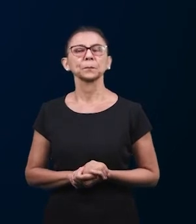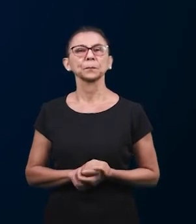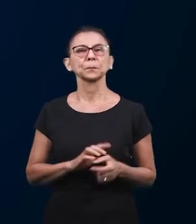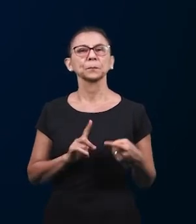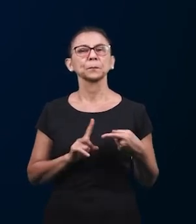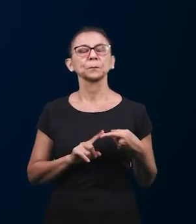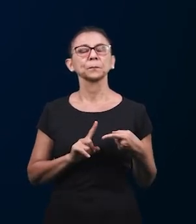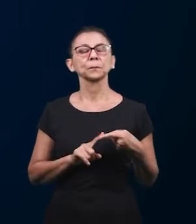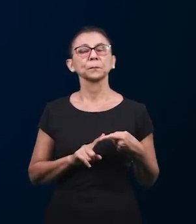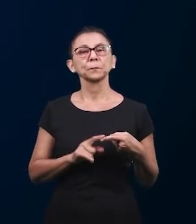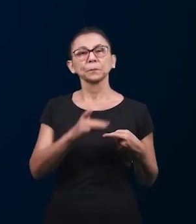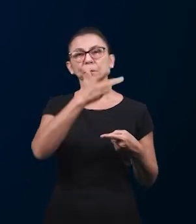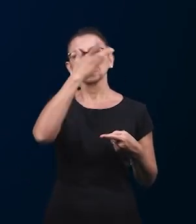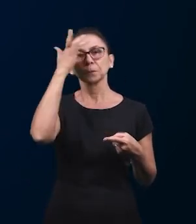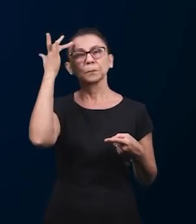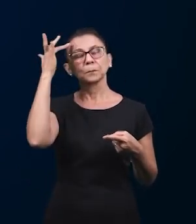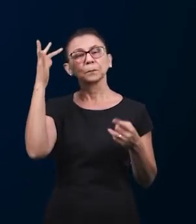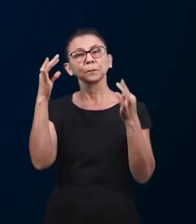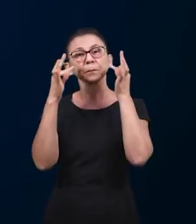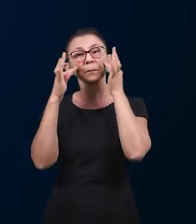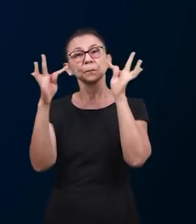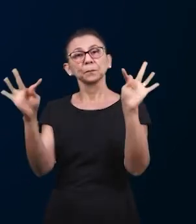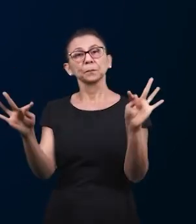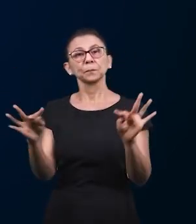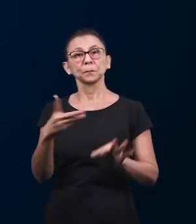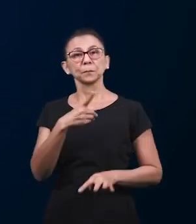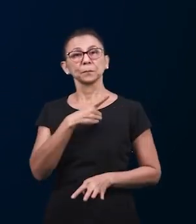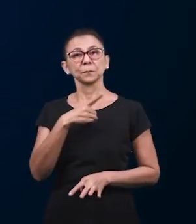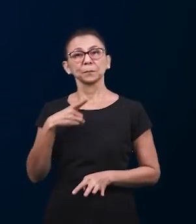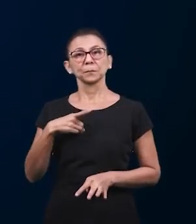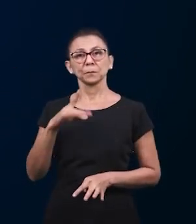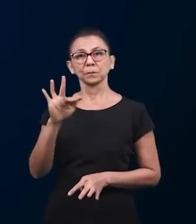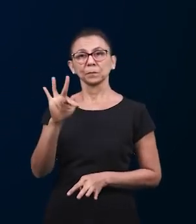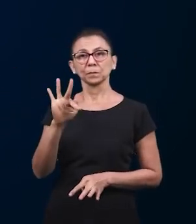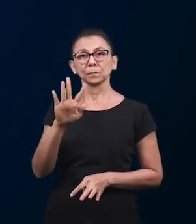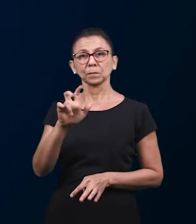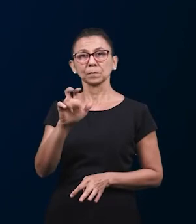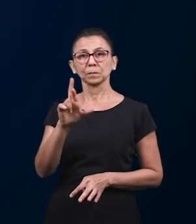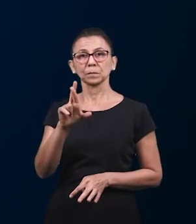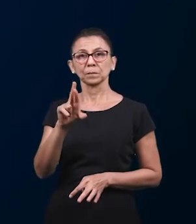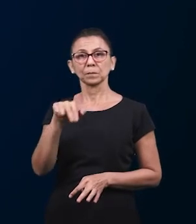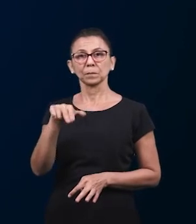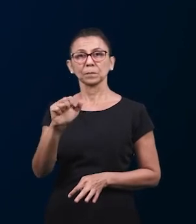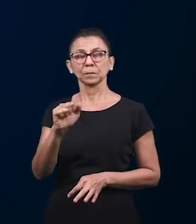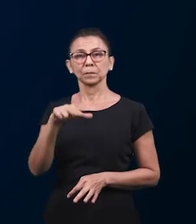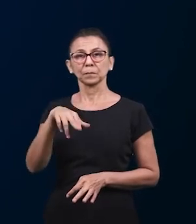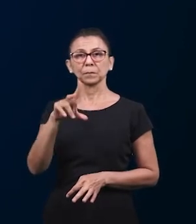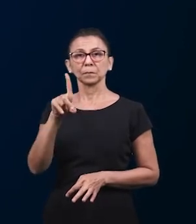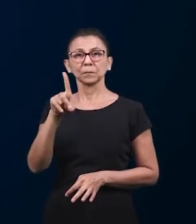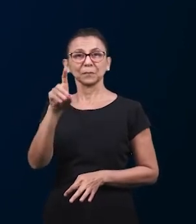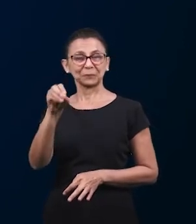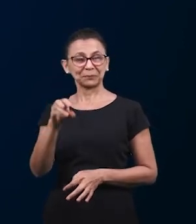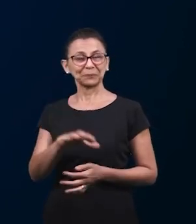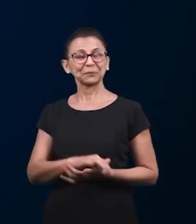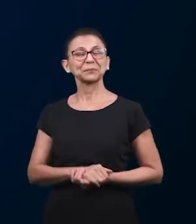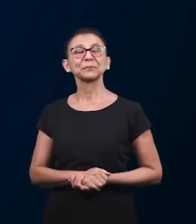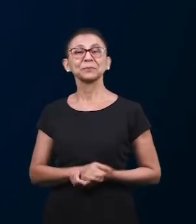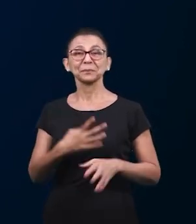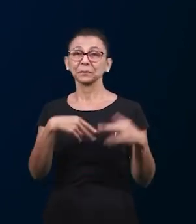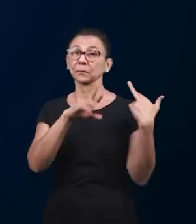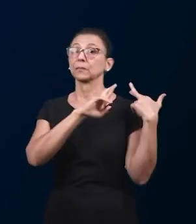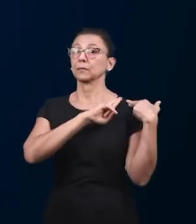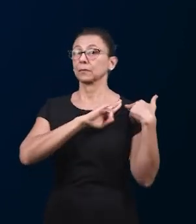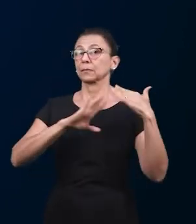в Японии первое свидетельство наш брат Диакон Фернандо Мьяширо он